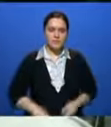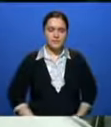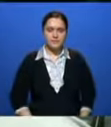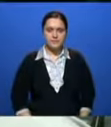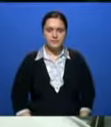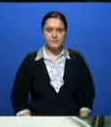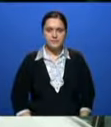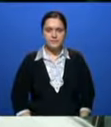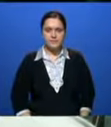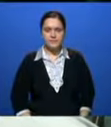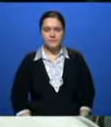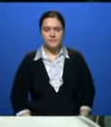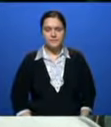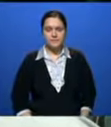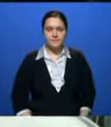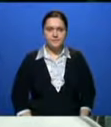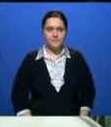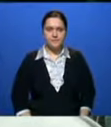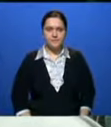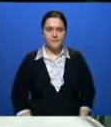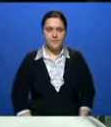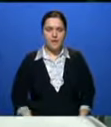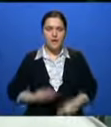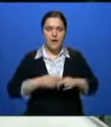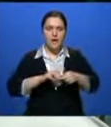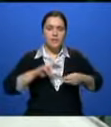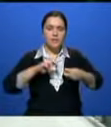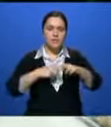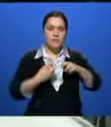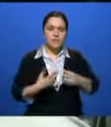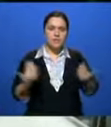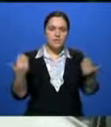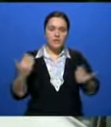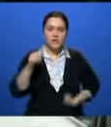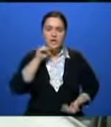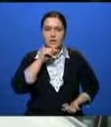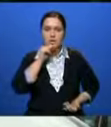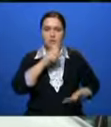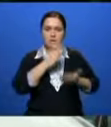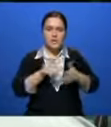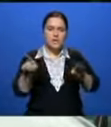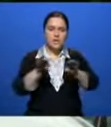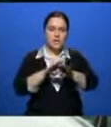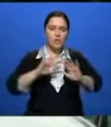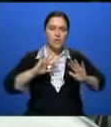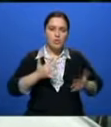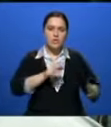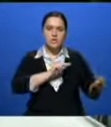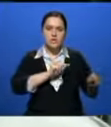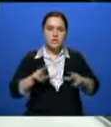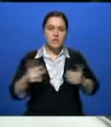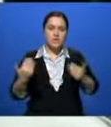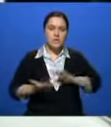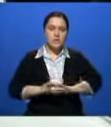проблема сегодняшней экономики, которая ведет за собой такие ужасные вещи. В этой